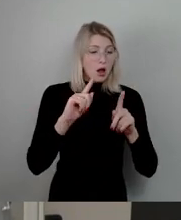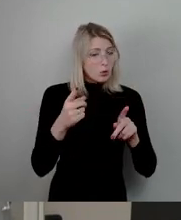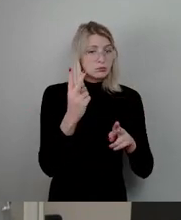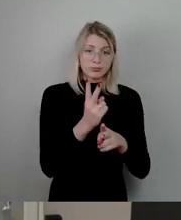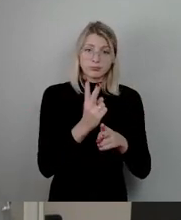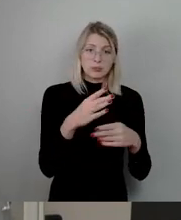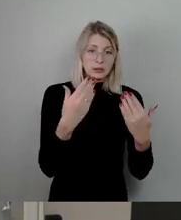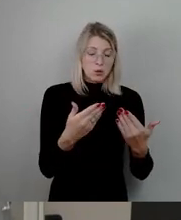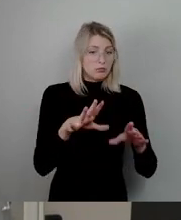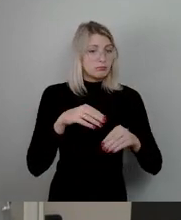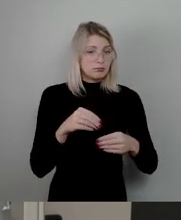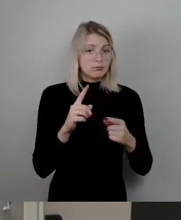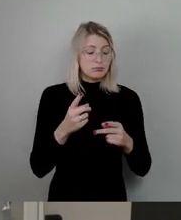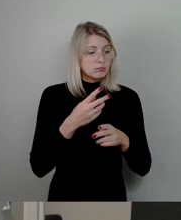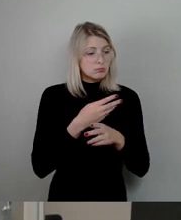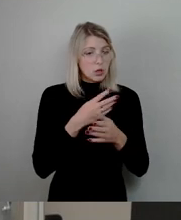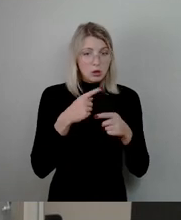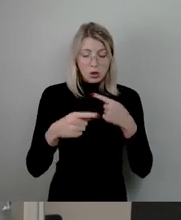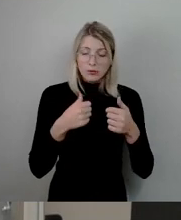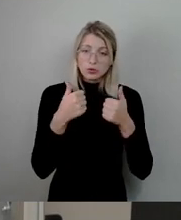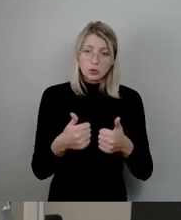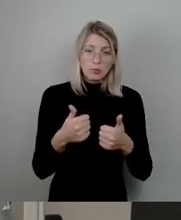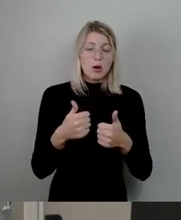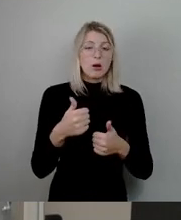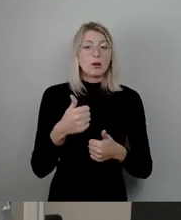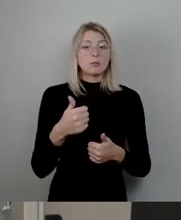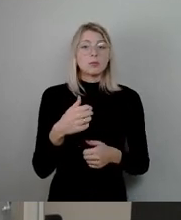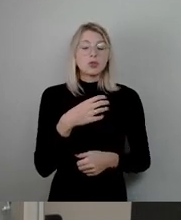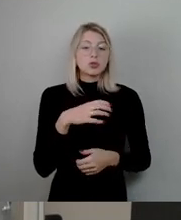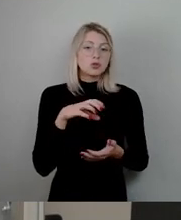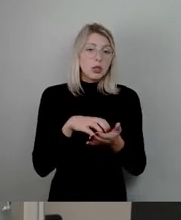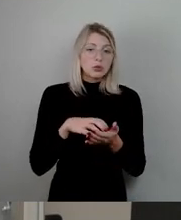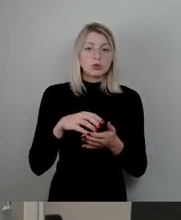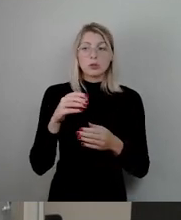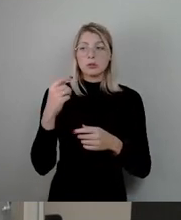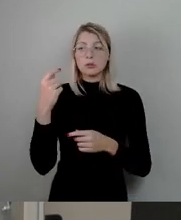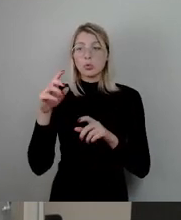sind auch einen sehr, sehr guten Partner und verlässlichen Partner als städtisches Unternehmen, wie auch an der Seite.